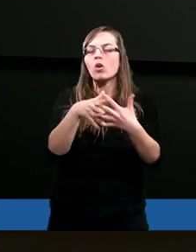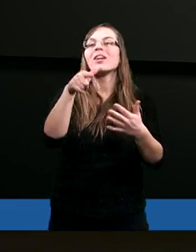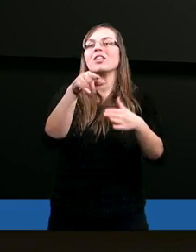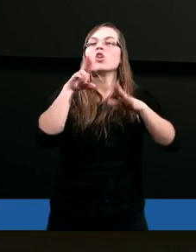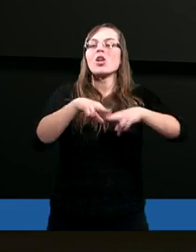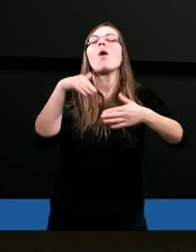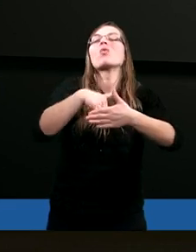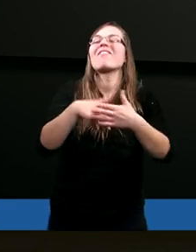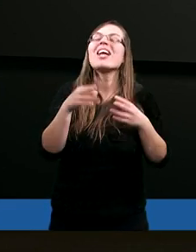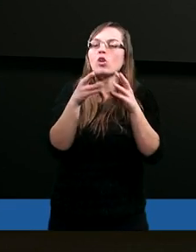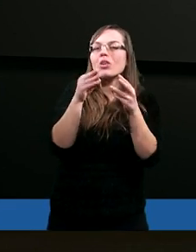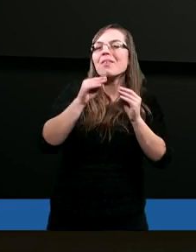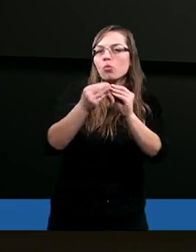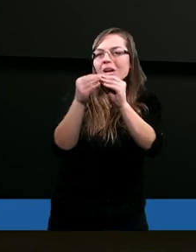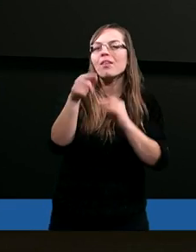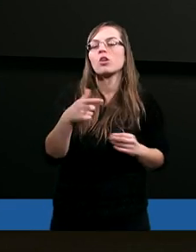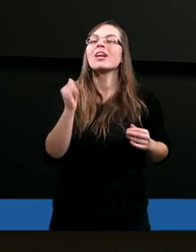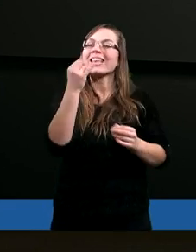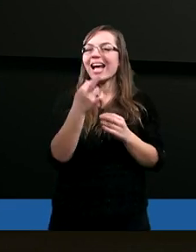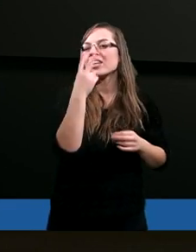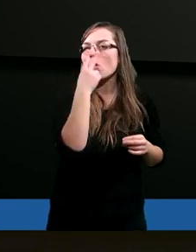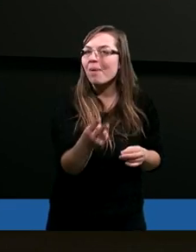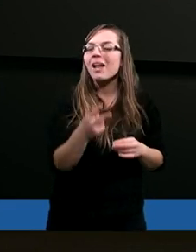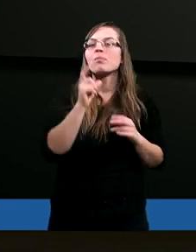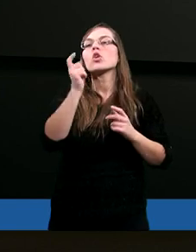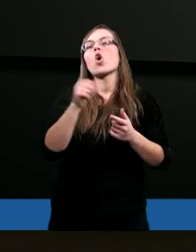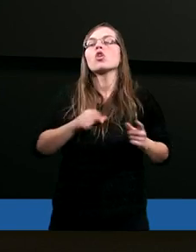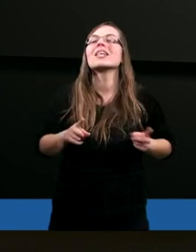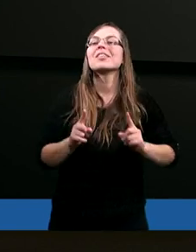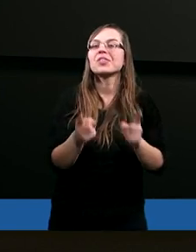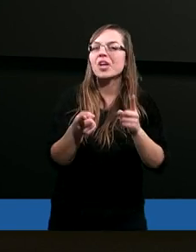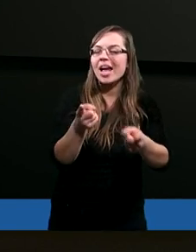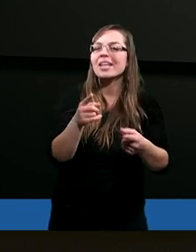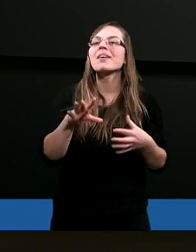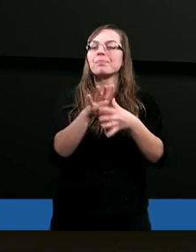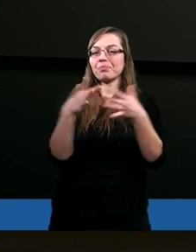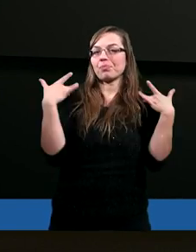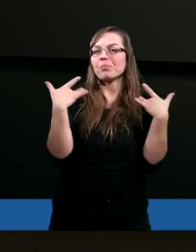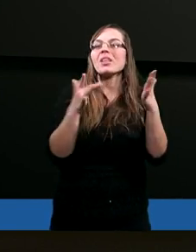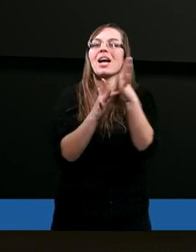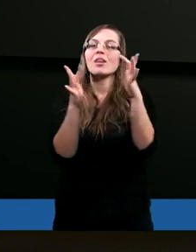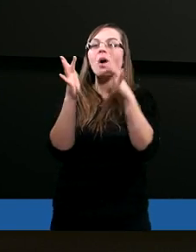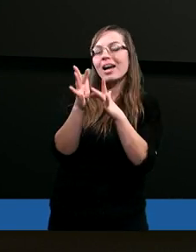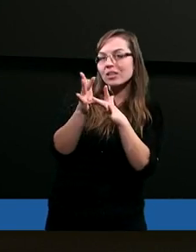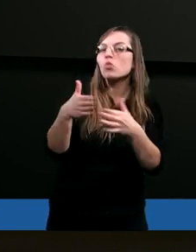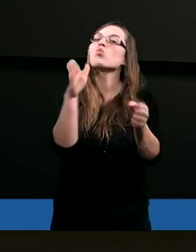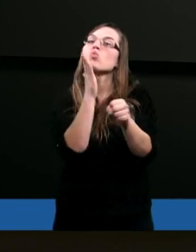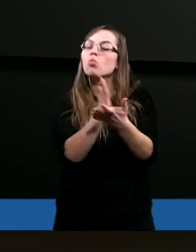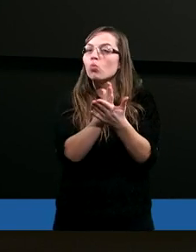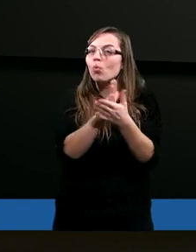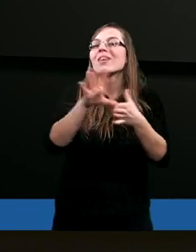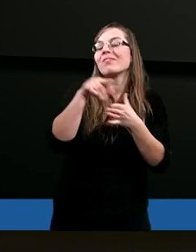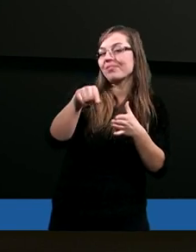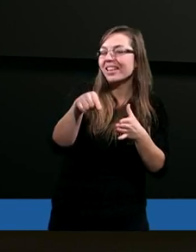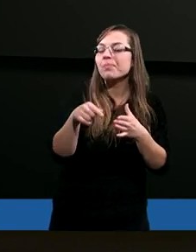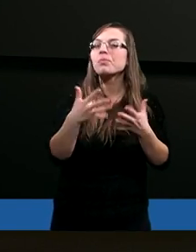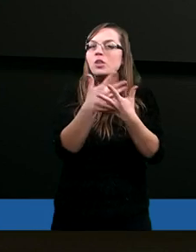uzewnętrznione. A teraz popatrzmy, co się dzieje w życiu Jezusa Chrystusa już w